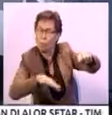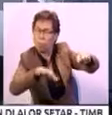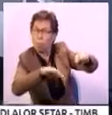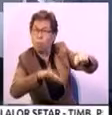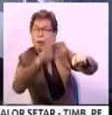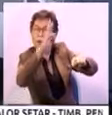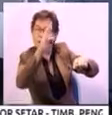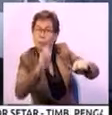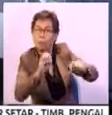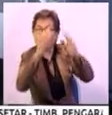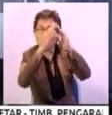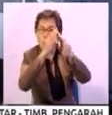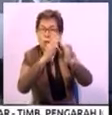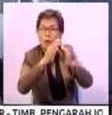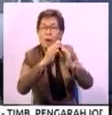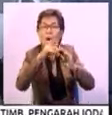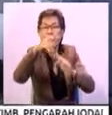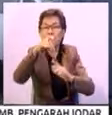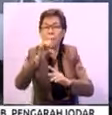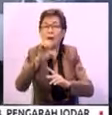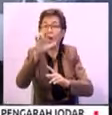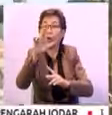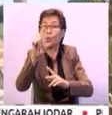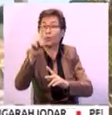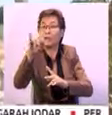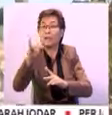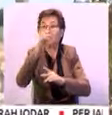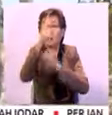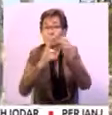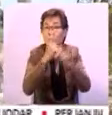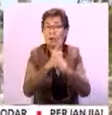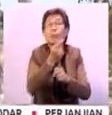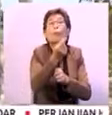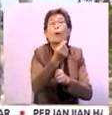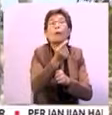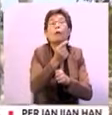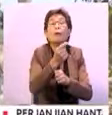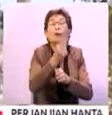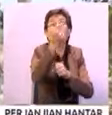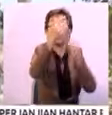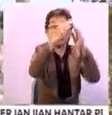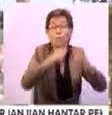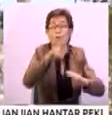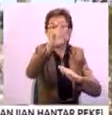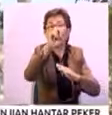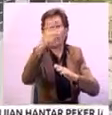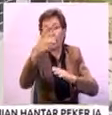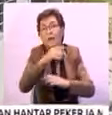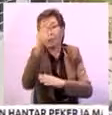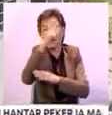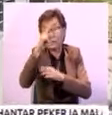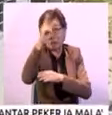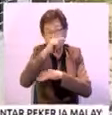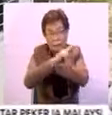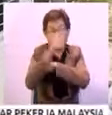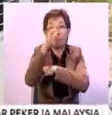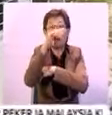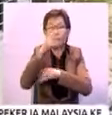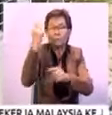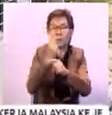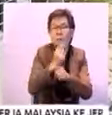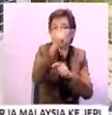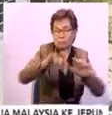-kurangnya 60 unit rumah peduli setahun. Dengan kos setiap unit bernilai RM30,000, kerajaan negeri menetapkan